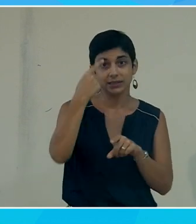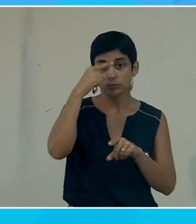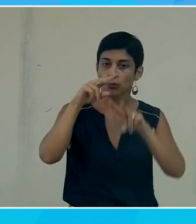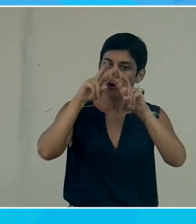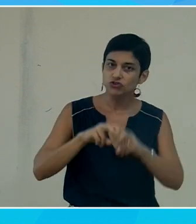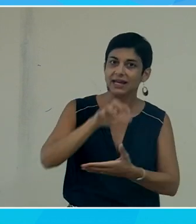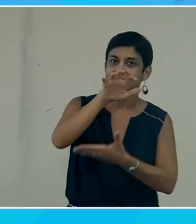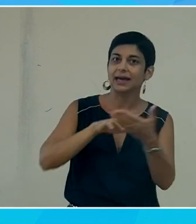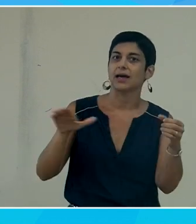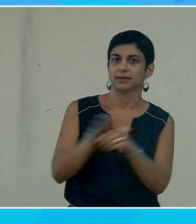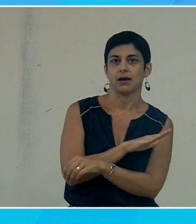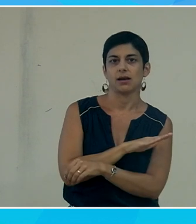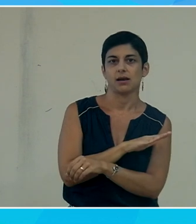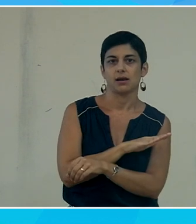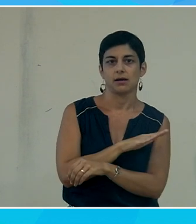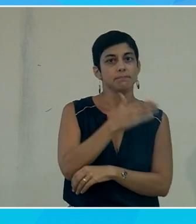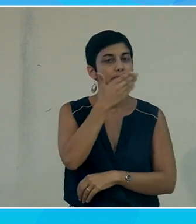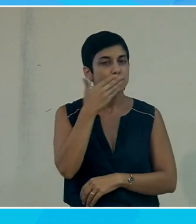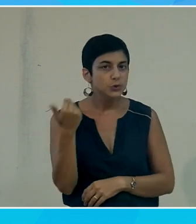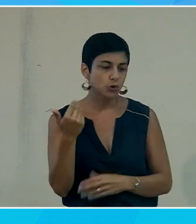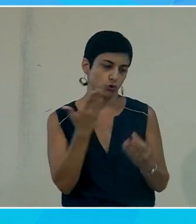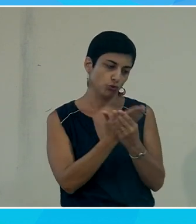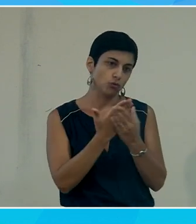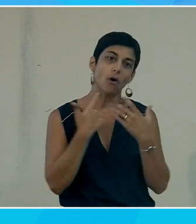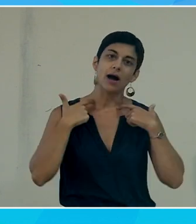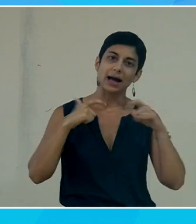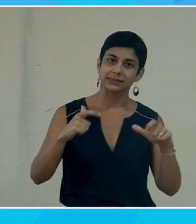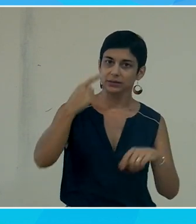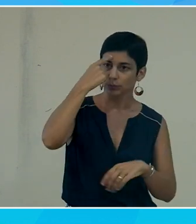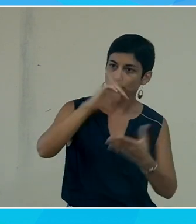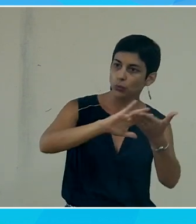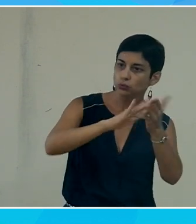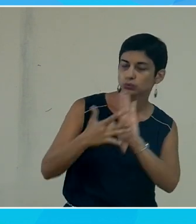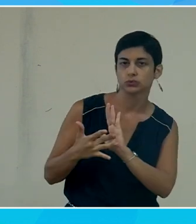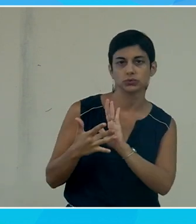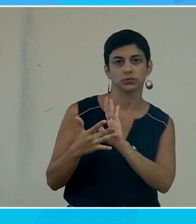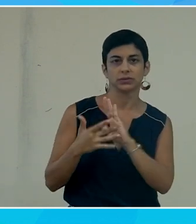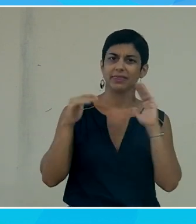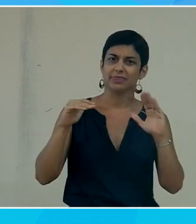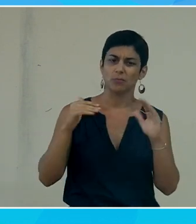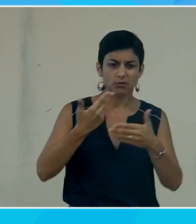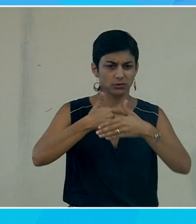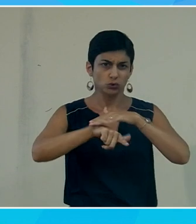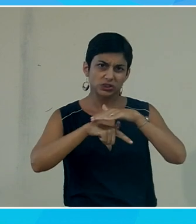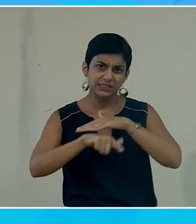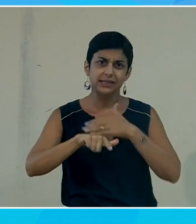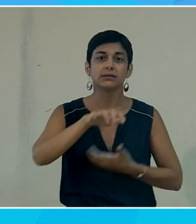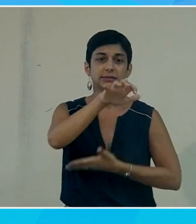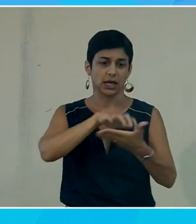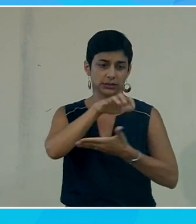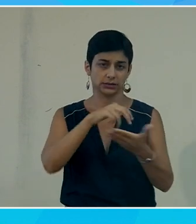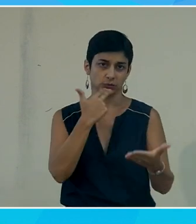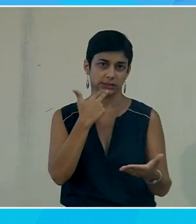en texte intégral vous avez intérêt à rendre vos documents accessibles quel que soit votre logiciel de traitement de texte en l'occurrence